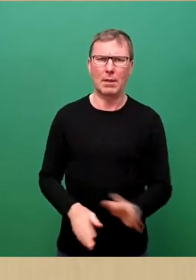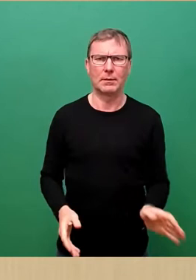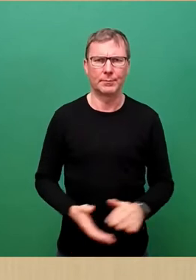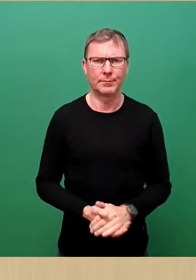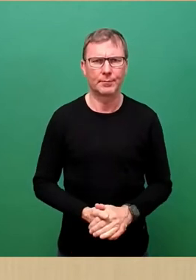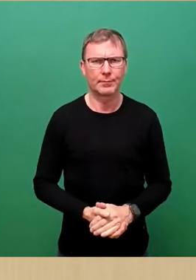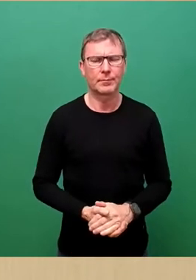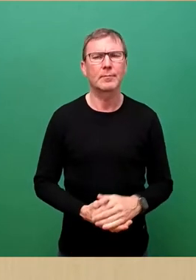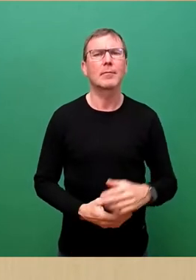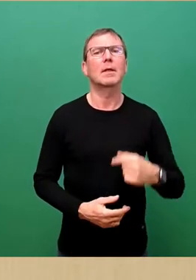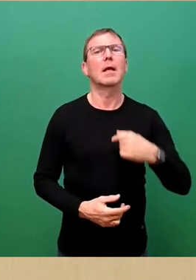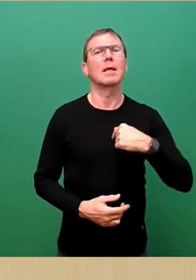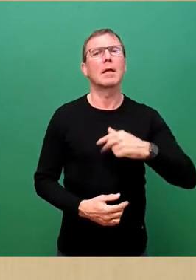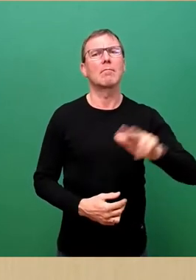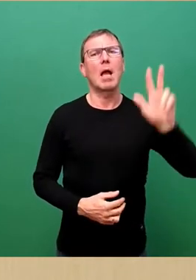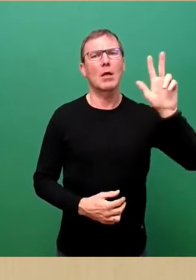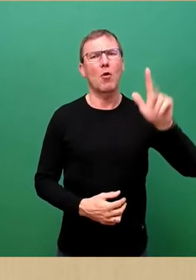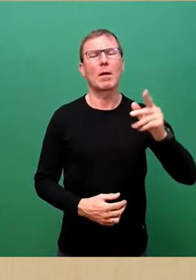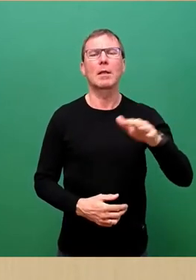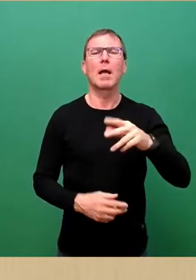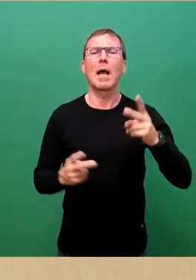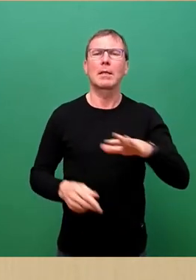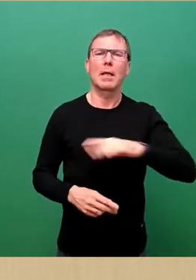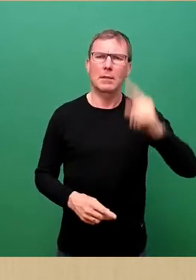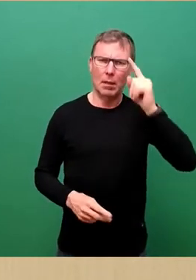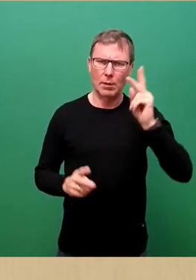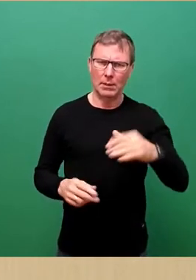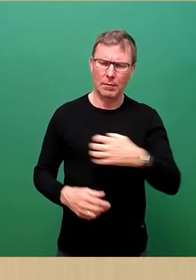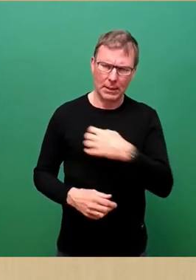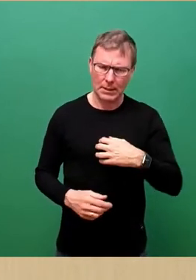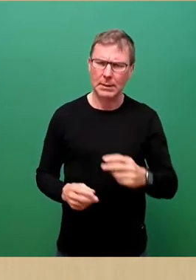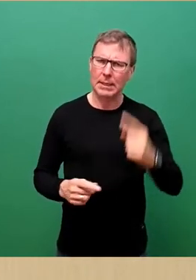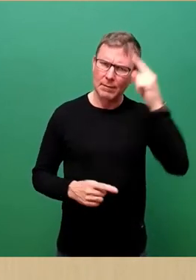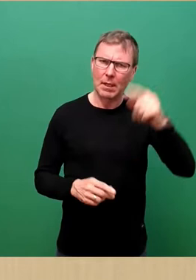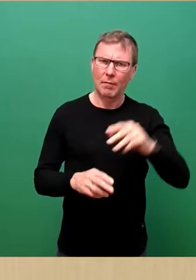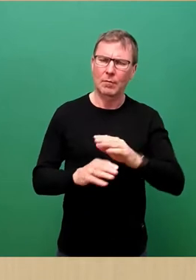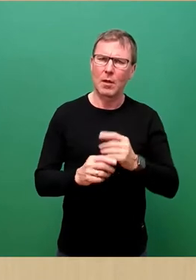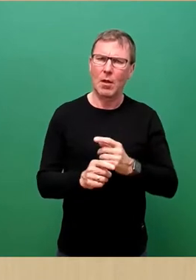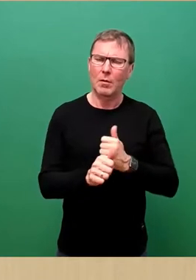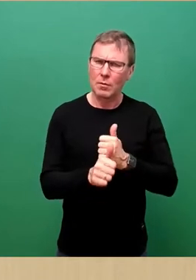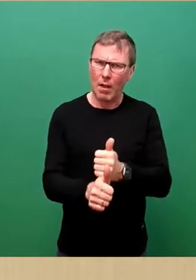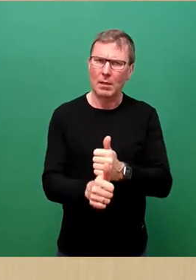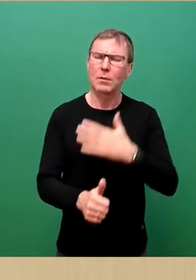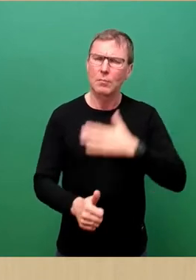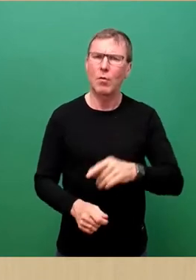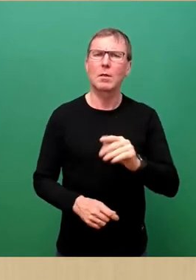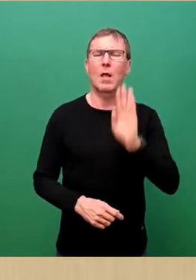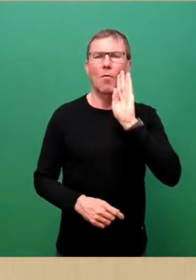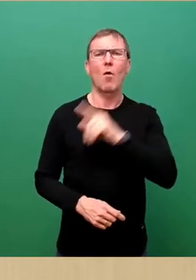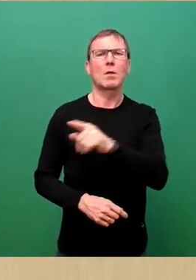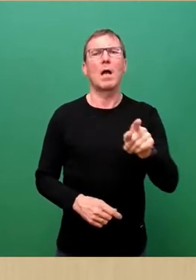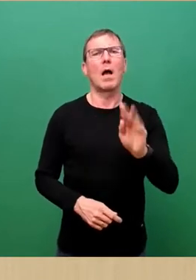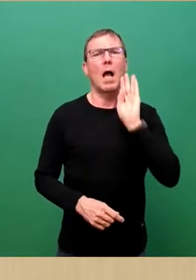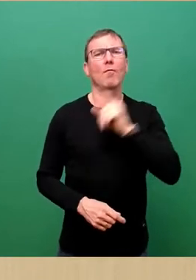gelobe, die Rechte der Landeshauptstadt Dresden gewissenhaft zu wahren und ihr Wohl und das ihrer Einwohnerinnen und Einwohner